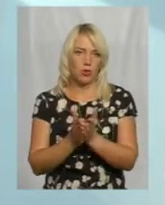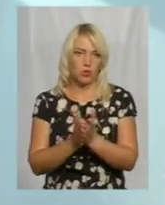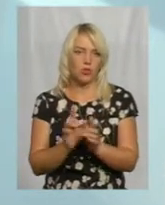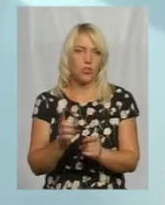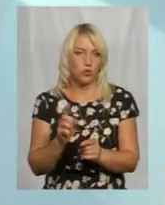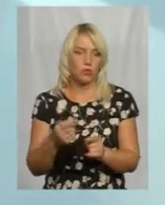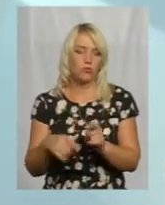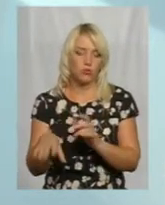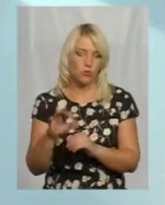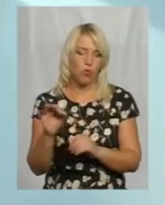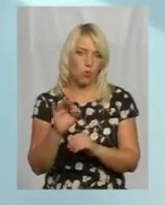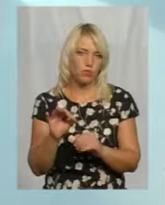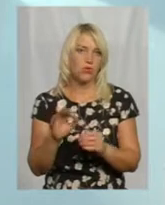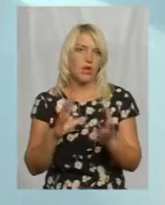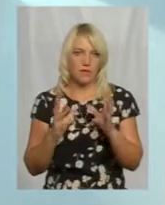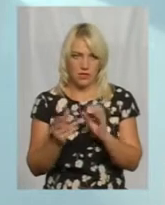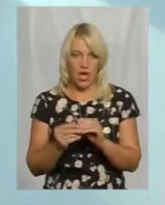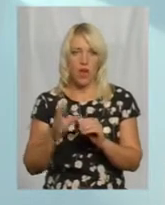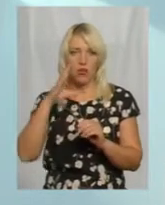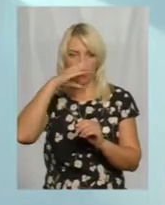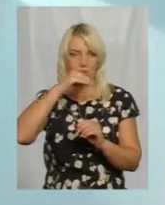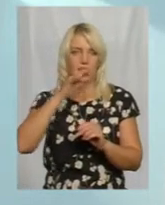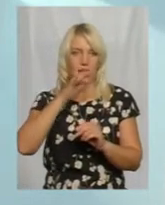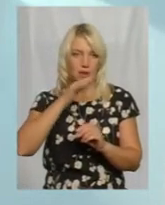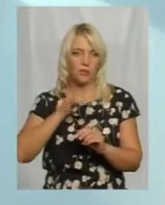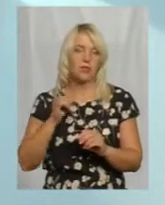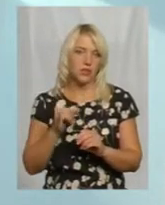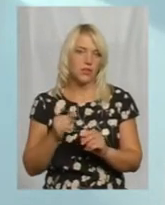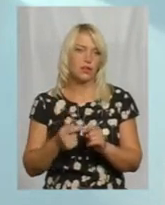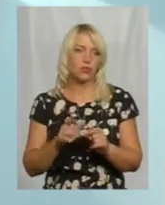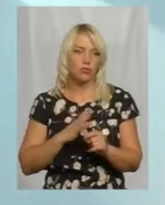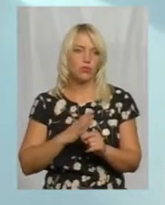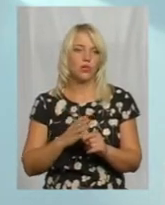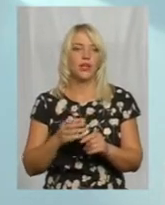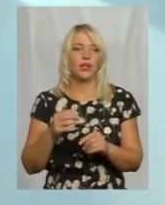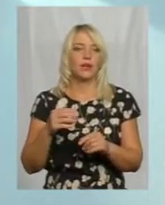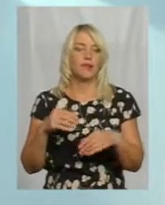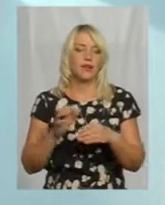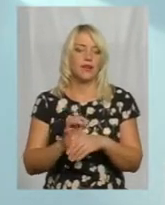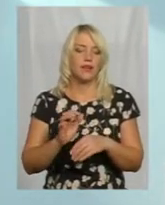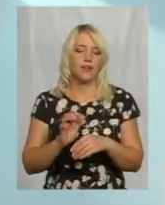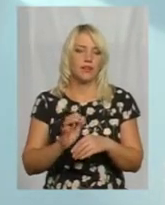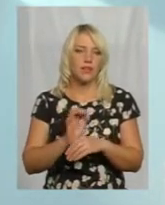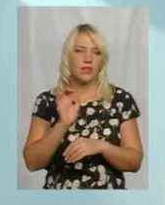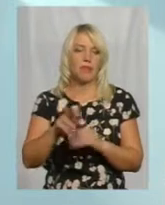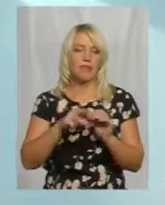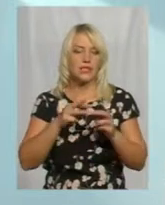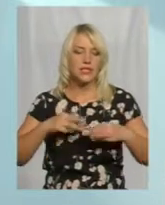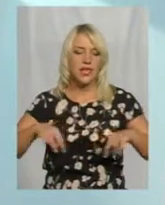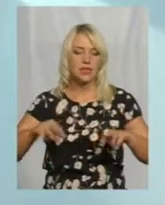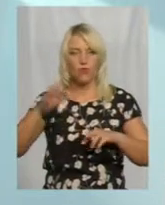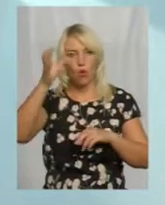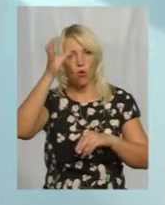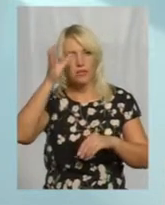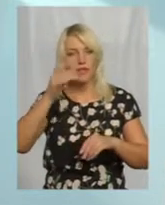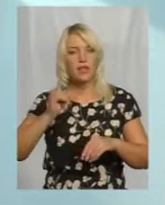область справилася в загальному в терміни, строки які є, і були виставлені Міністерством освіти, тому проблем з тим, як